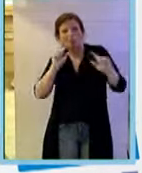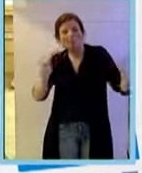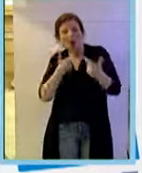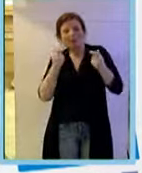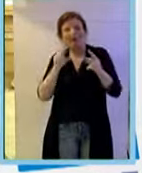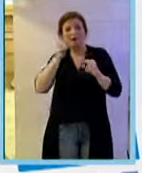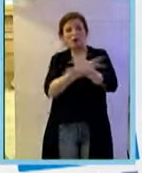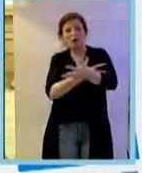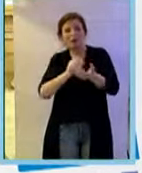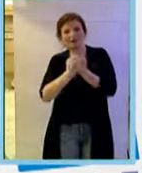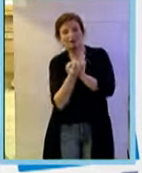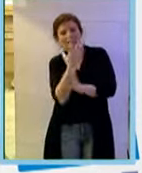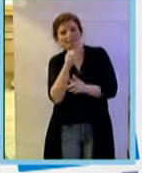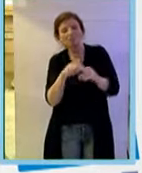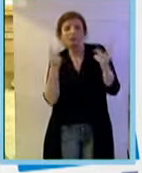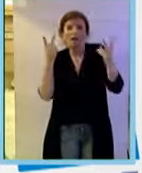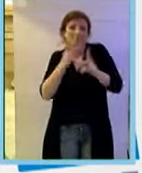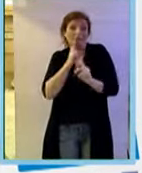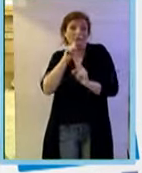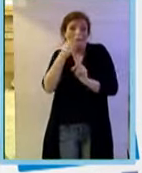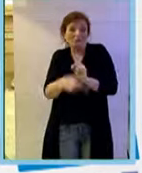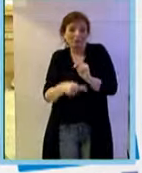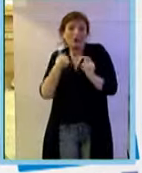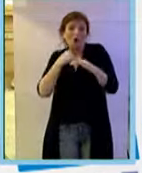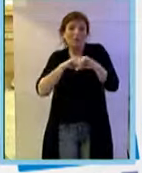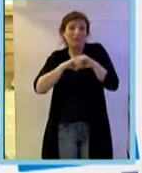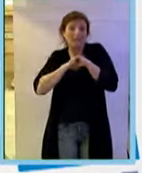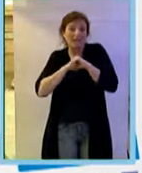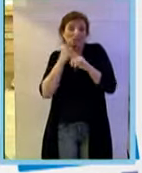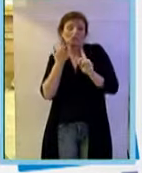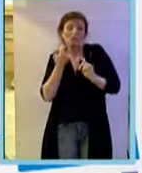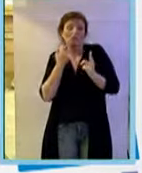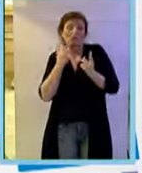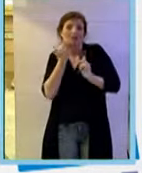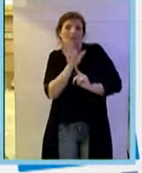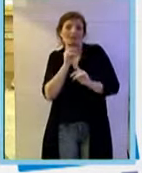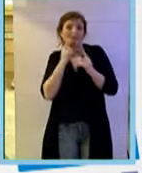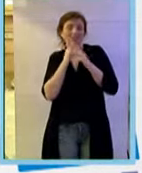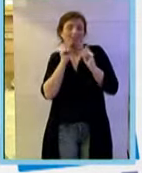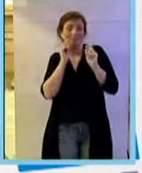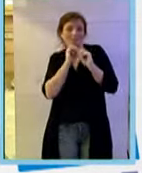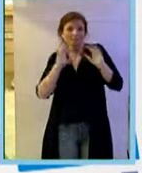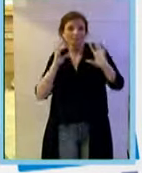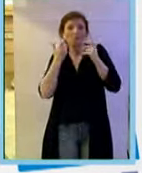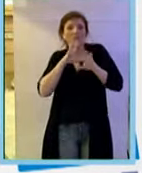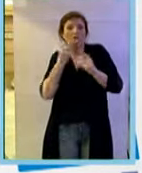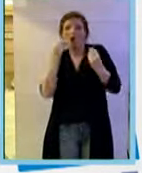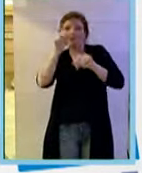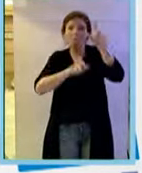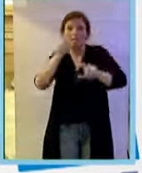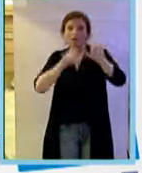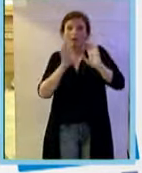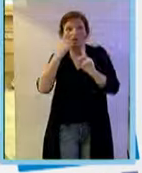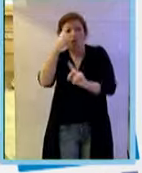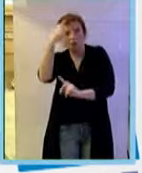neovascularizzazione ma anche questo credo sia un qualcosa che rappresenti una grande sorpresa perché molte persone hanno ipotizzato che